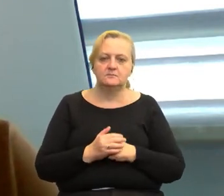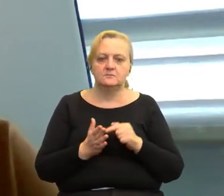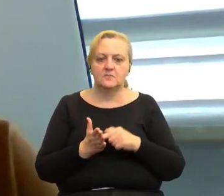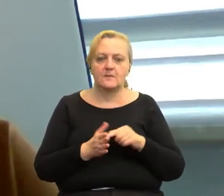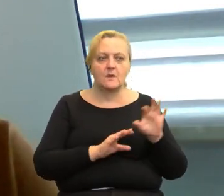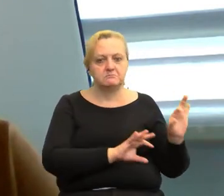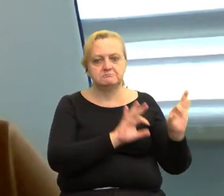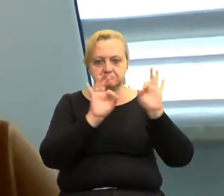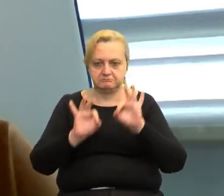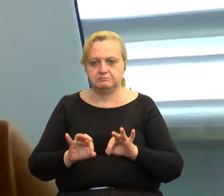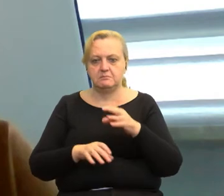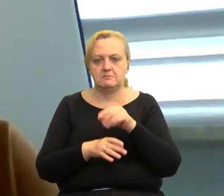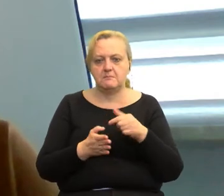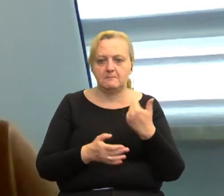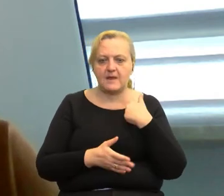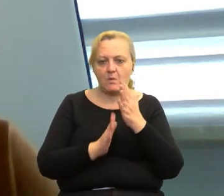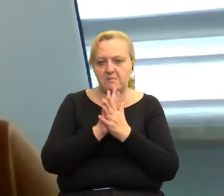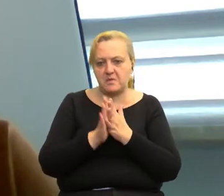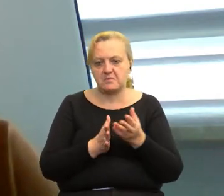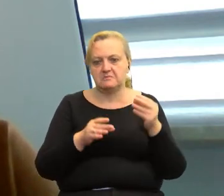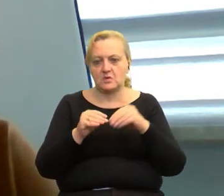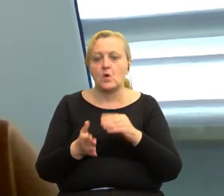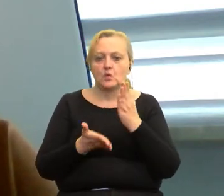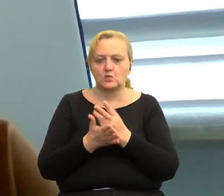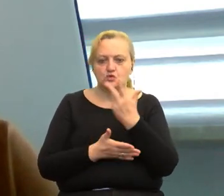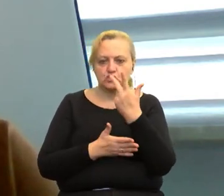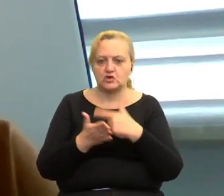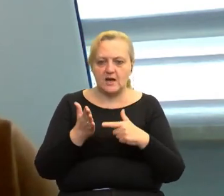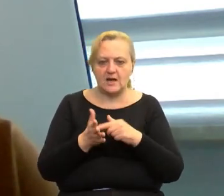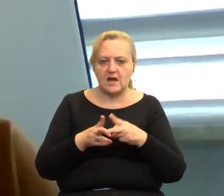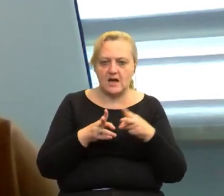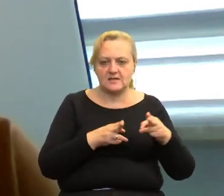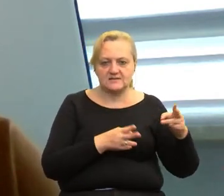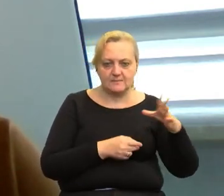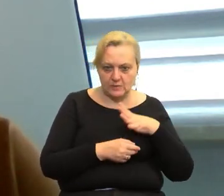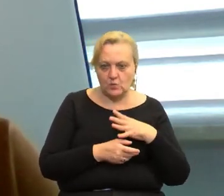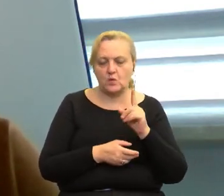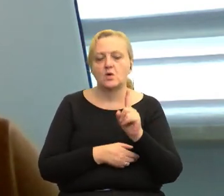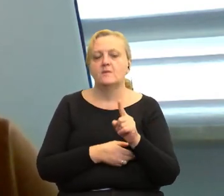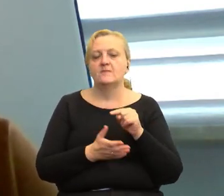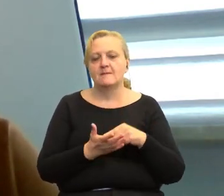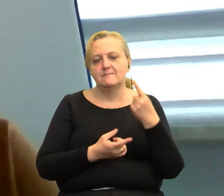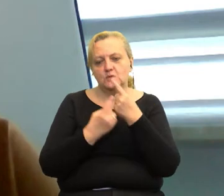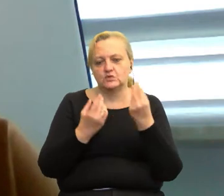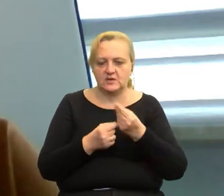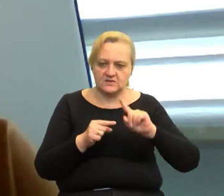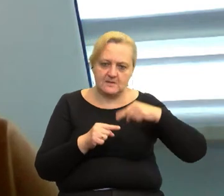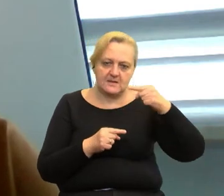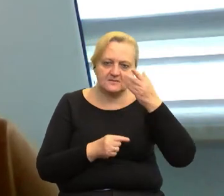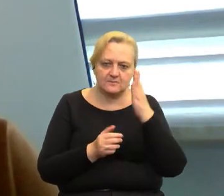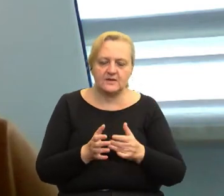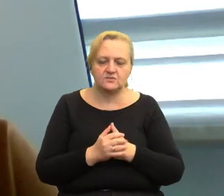Przenieśliśmy to na nasz grunt do Białej Podlaskiej. Odbyły się już trzy edycje takiego festiwalu. Myślę, że będą się odbywały kolejne.